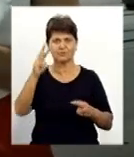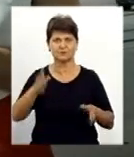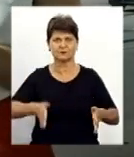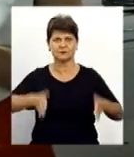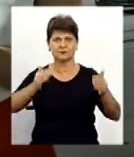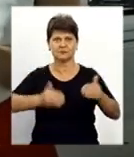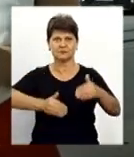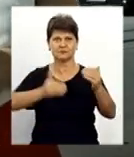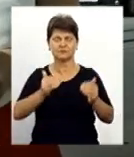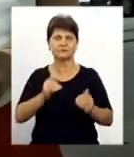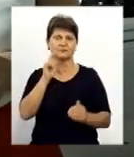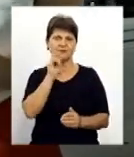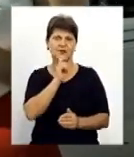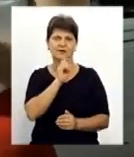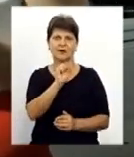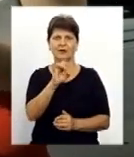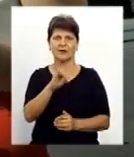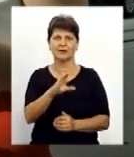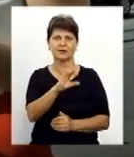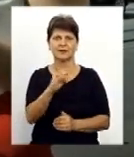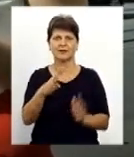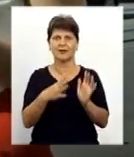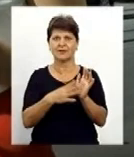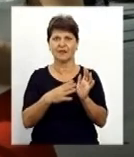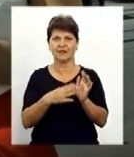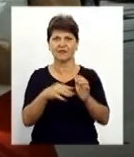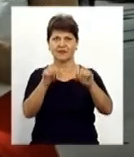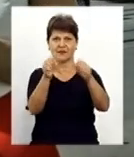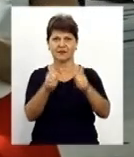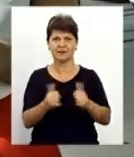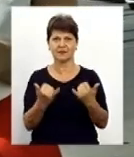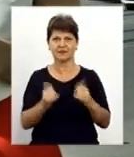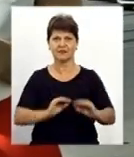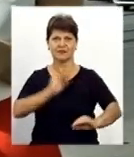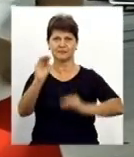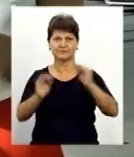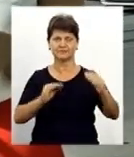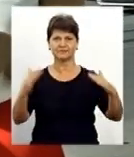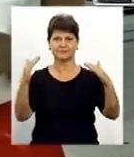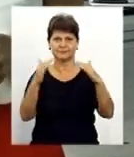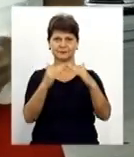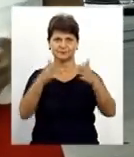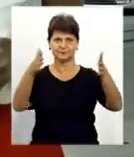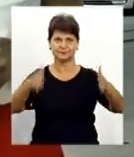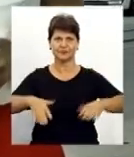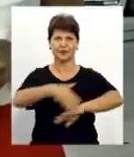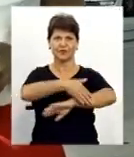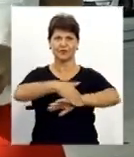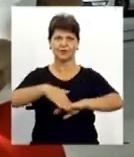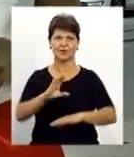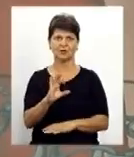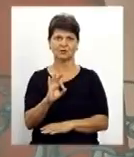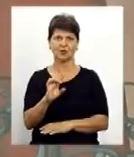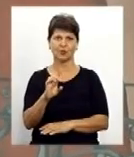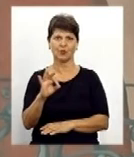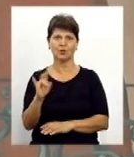рамках проєкту «Вінниця Арт Сіті». Дев'ять визначних постатей гиперприкрашатимуть фасад будівлі, що знаходиться по вулиці Соборній.